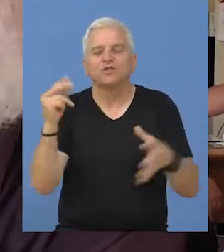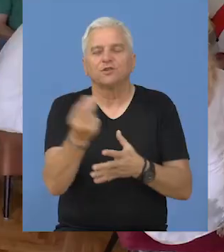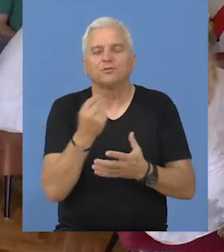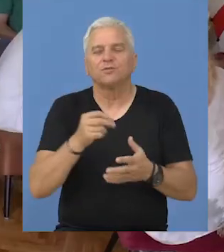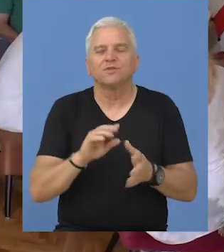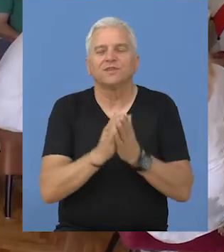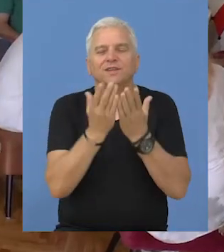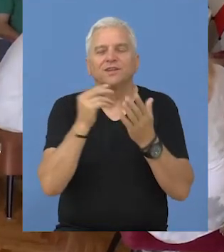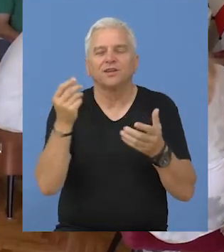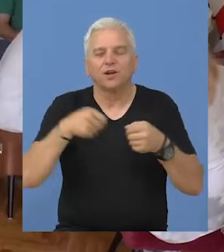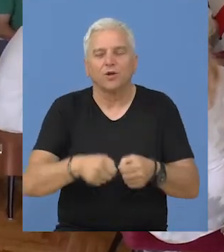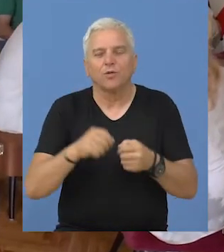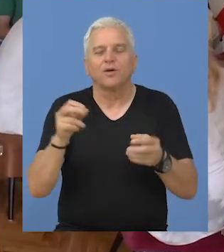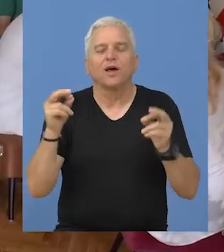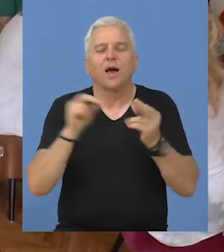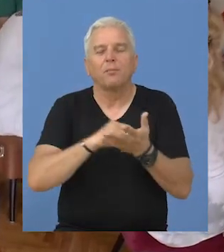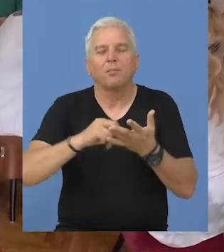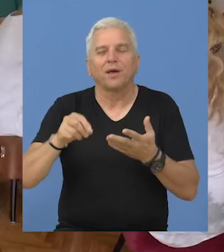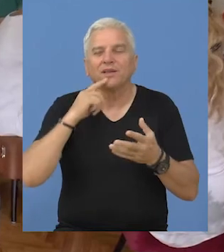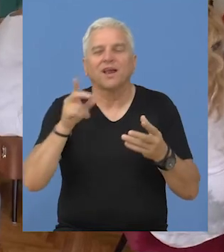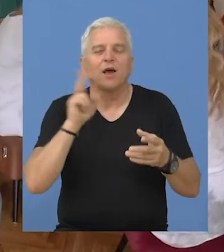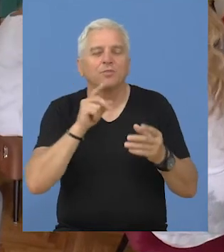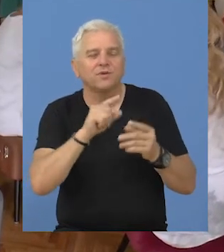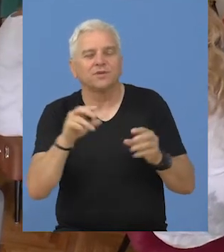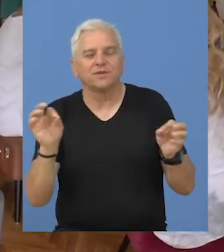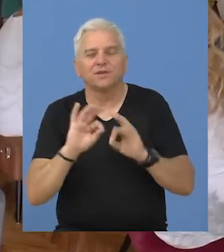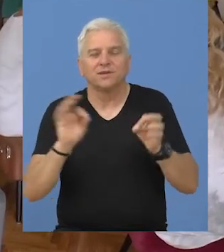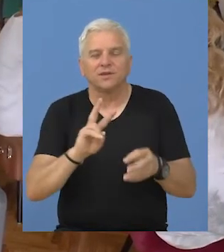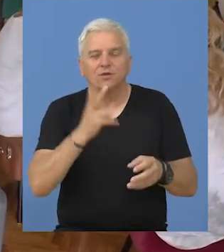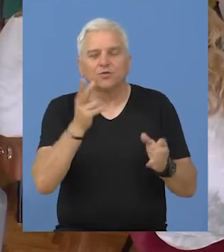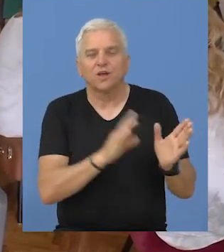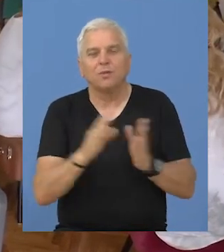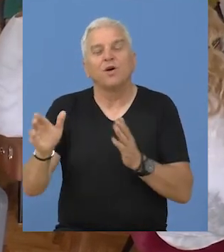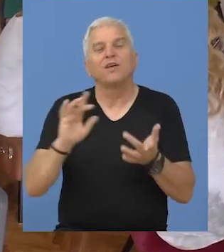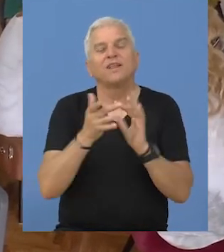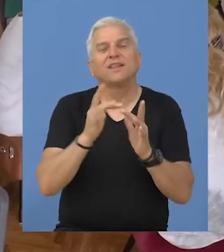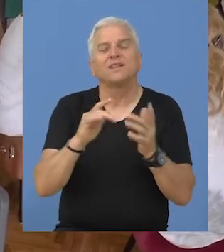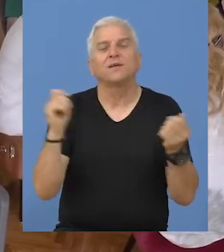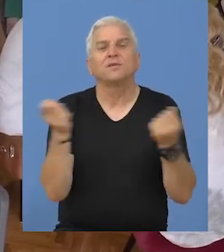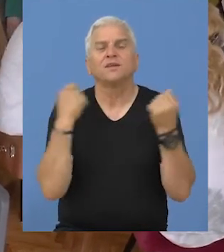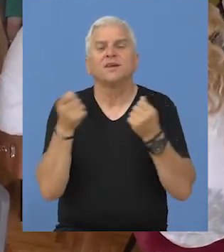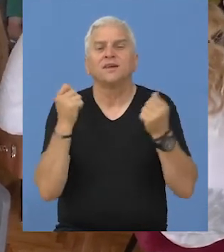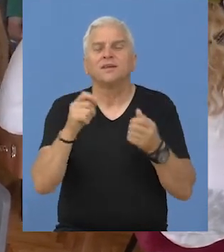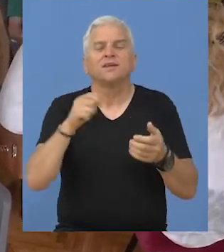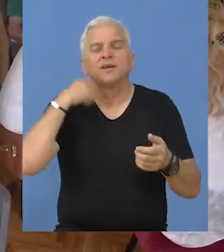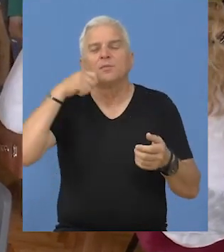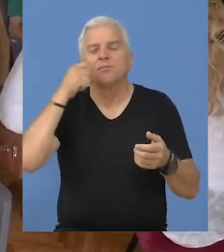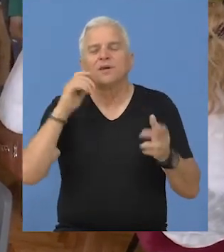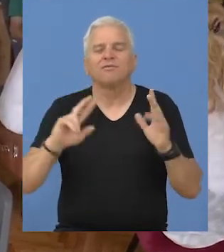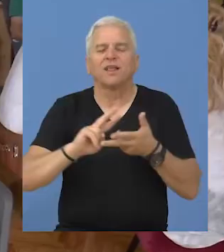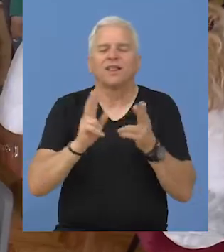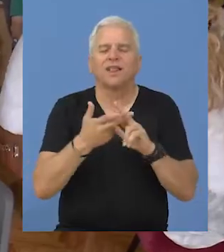Srbije. Književni umetnički klub Pero Amatera u veliko radi na pripremi druge poredu takmičarske manifestacije,